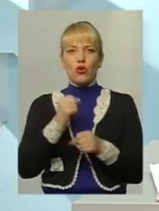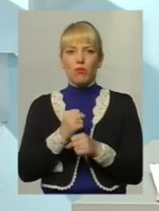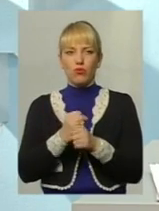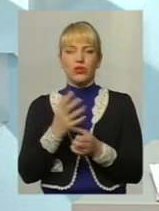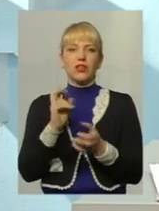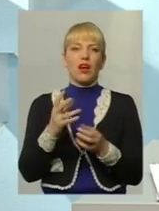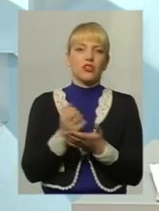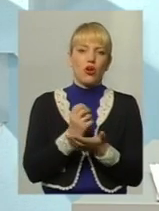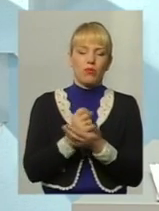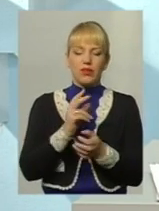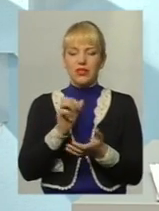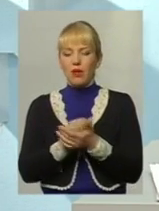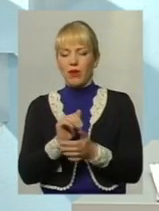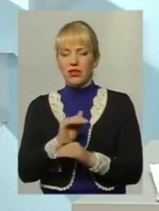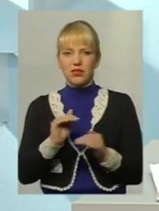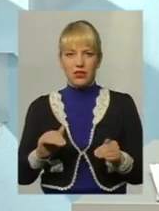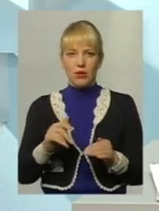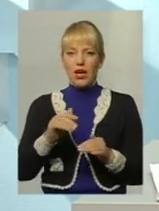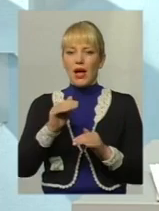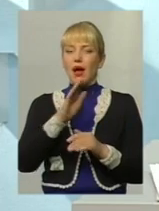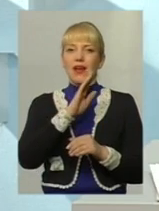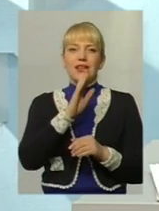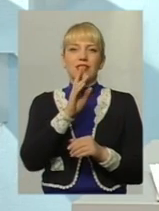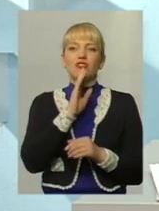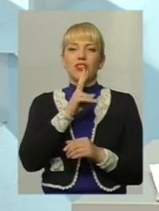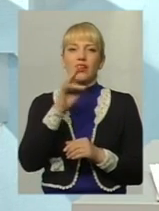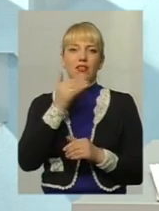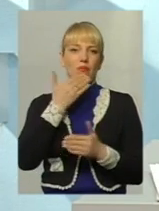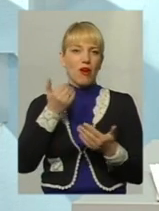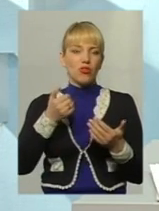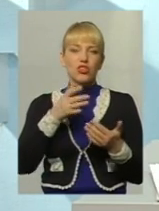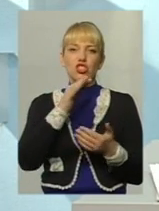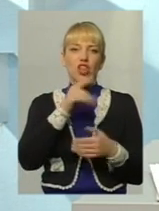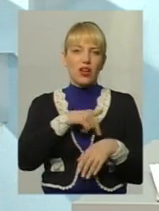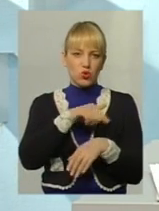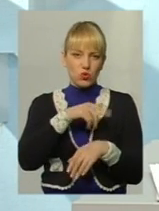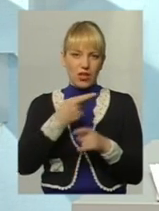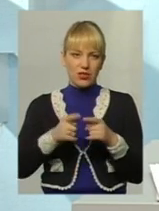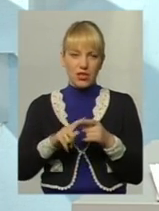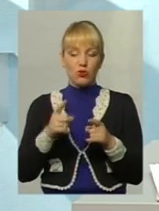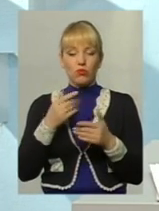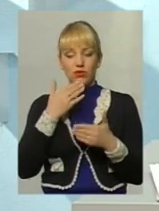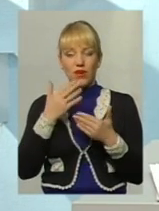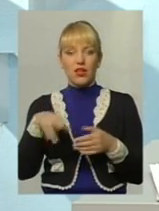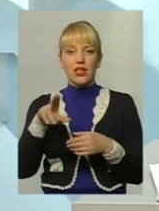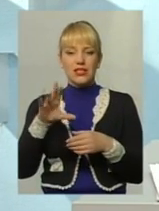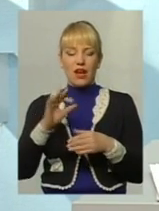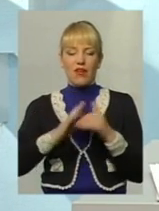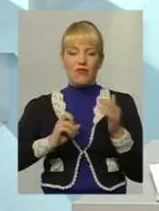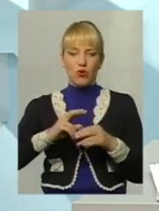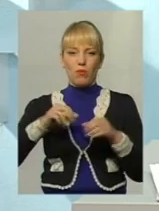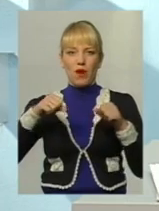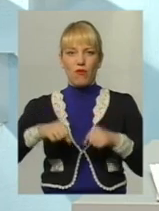заробити, займатися з дітьми, вони не мають часу на це. Тому, безумовно, звернення за кваліфікованою правовою допомогою до